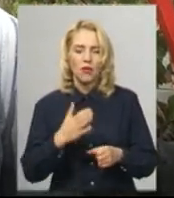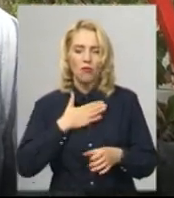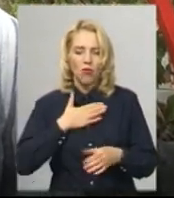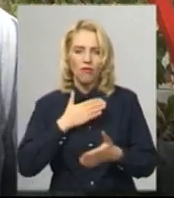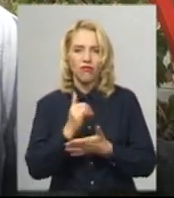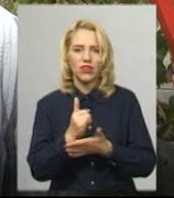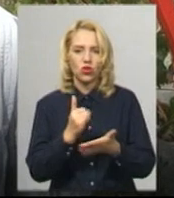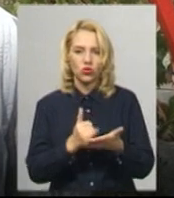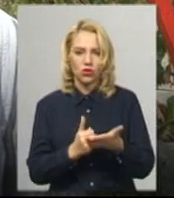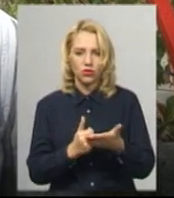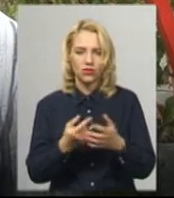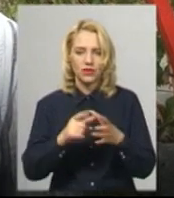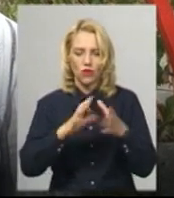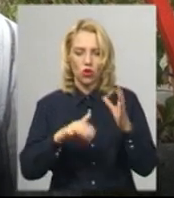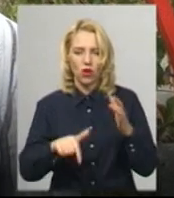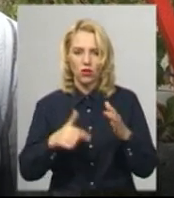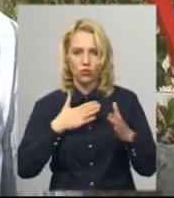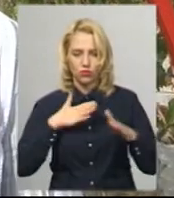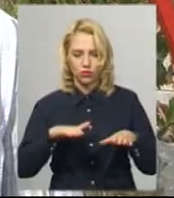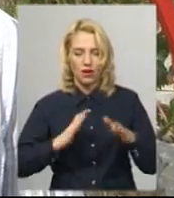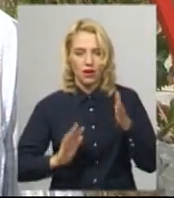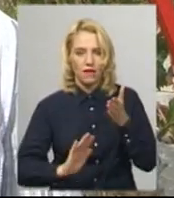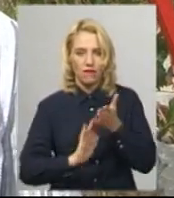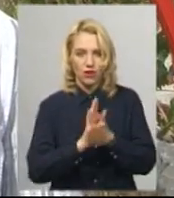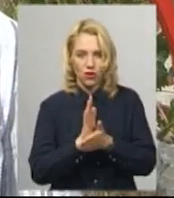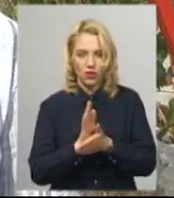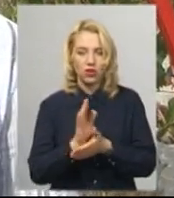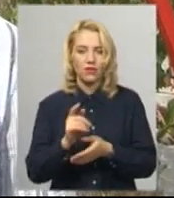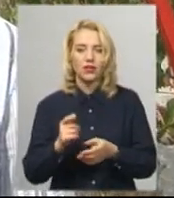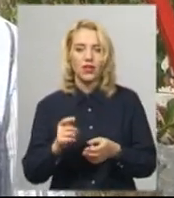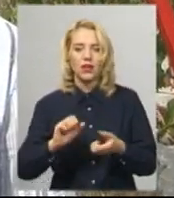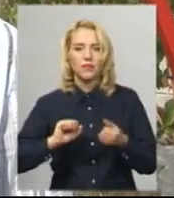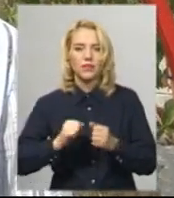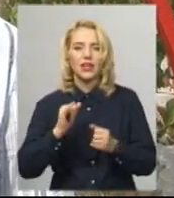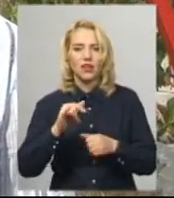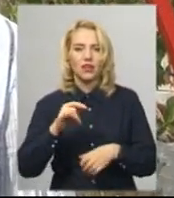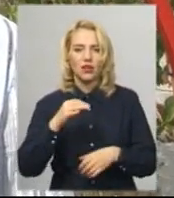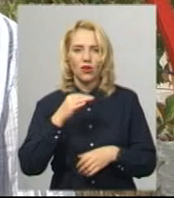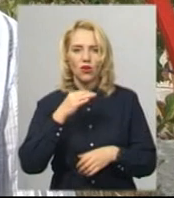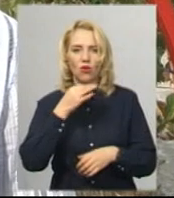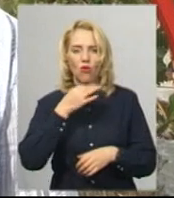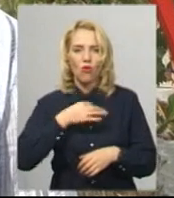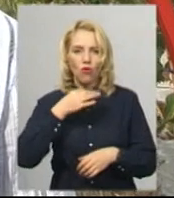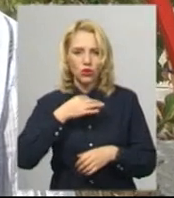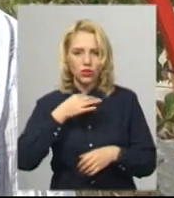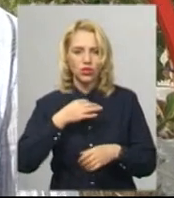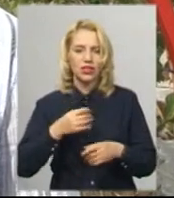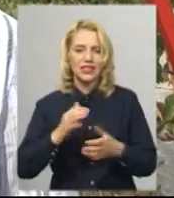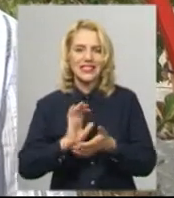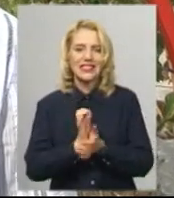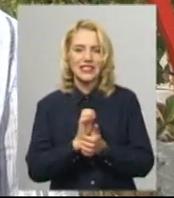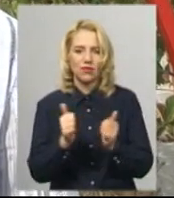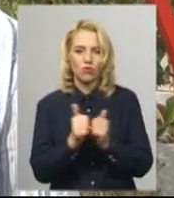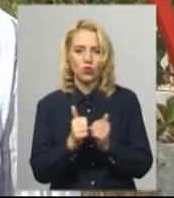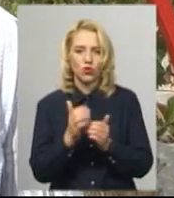яке з цього винограду, яке виросло тут на цих схилах, і козячих сирів, які тут поряд є в